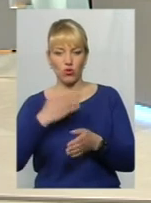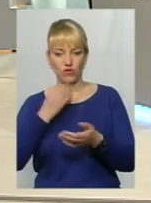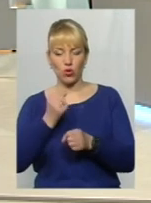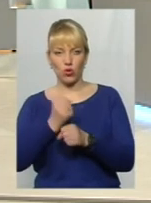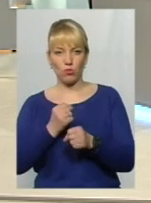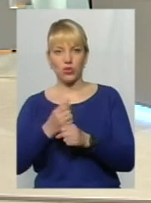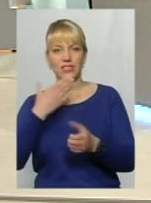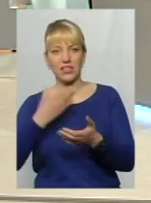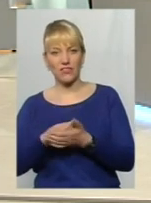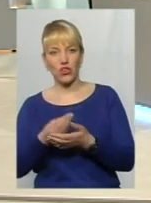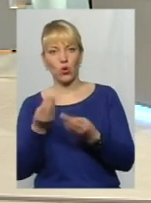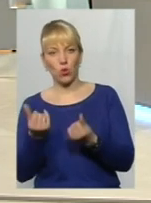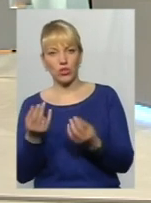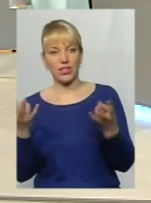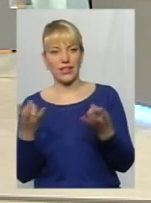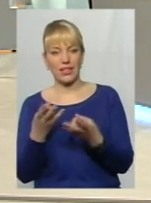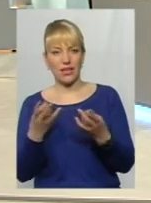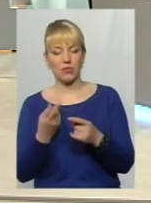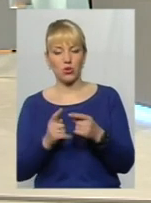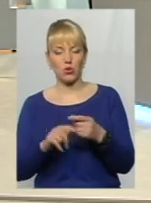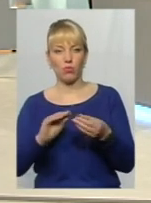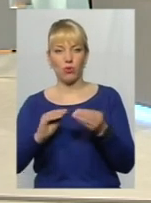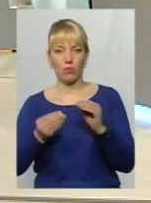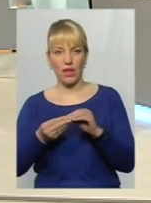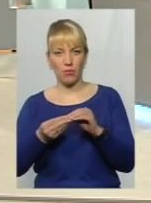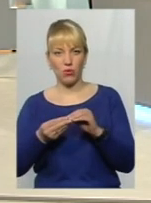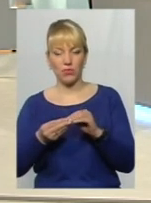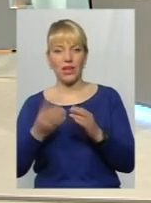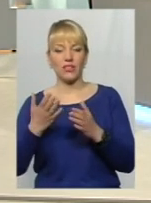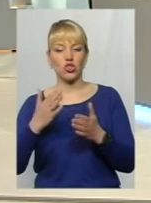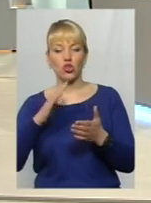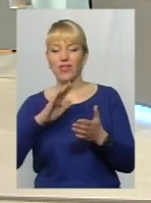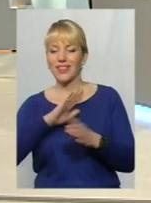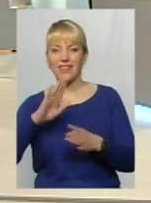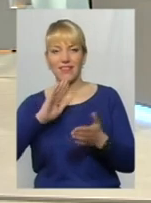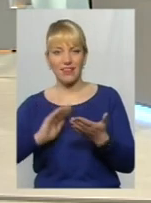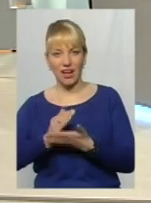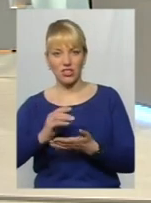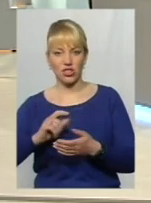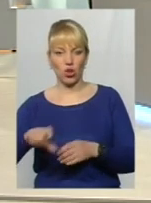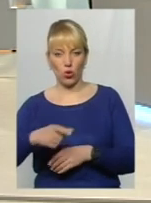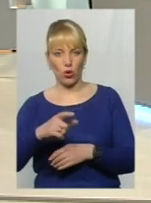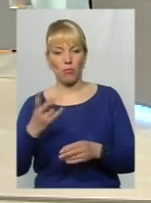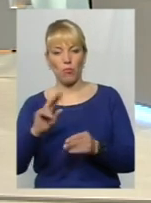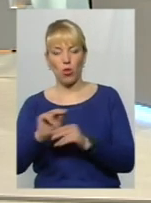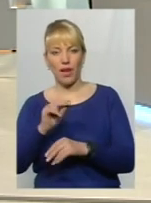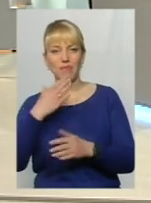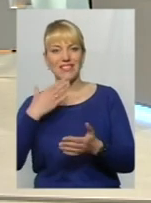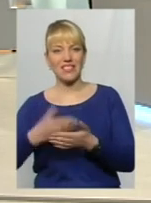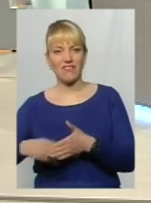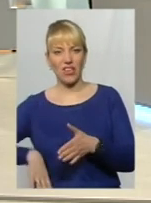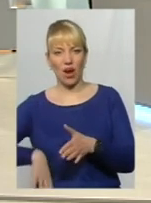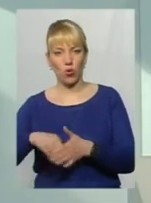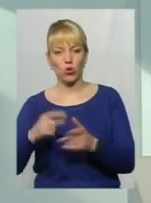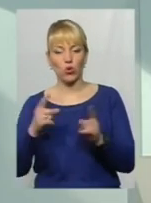свій кошт. А цю проблему, якщо дорога неякісна, він має полагодити її за свій рахунок. Скажіть, будь ласка, дуже